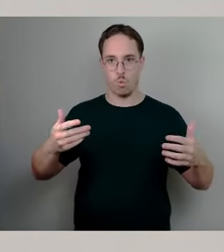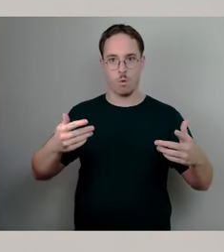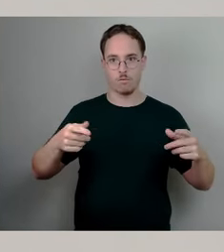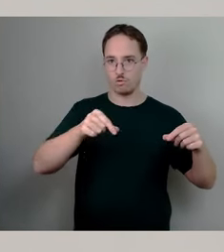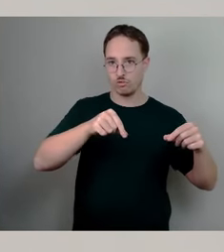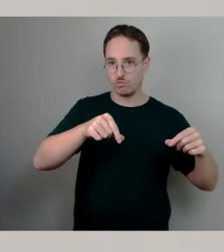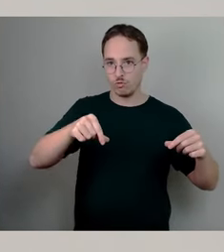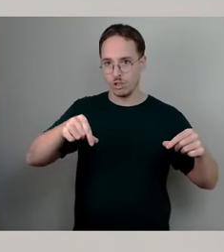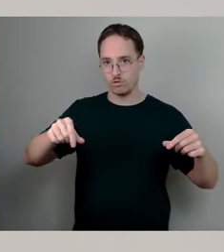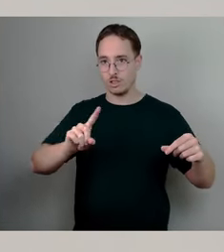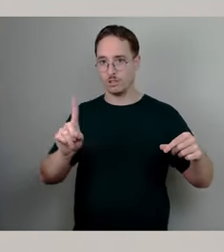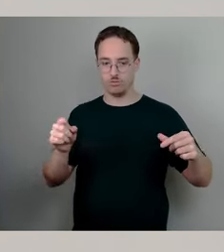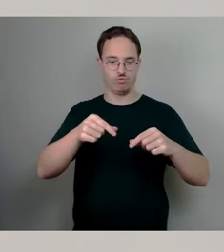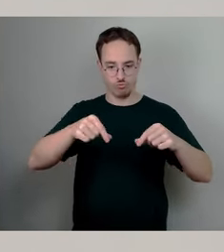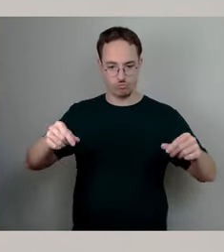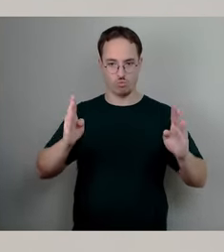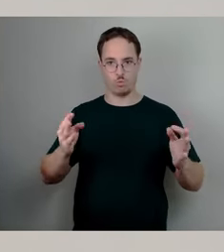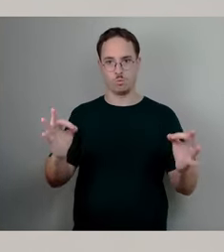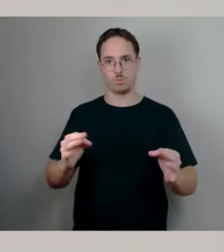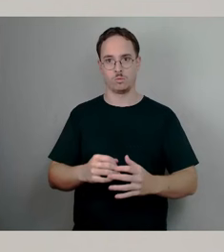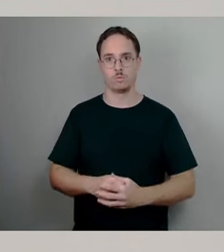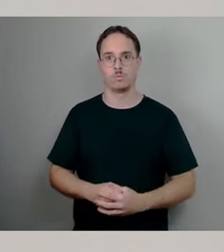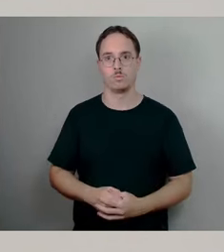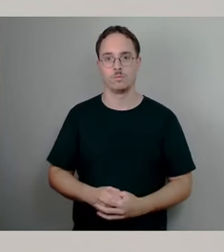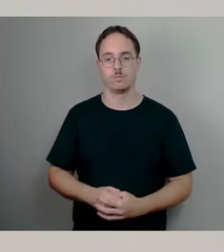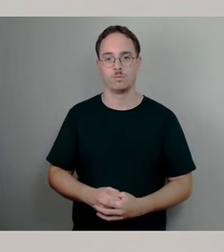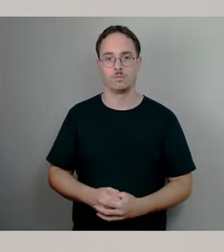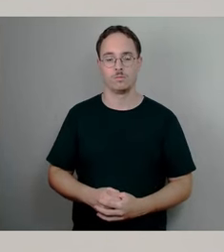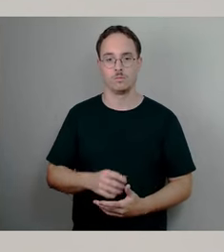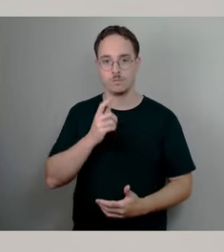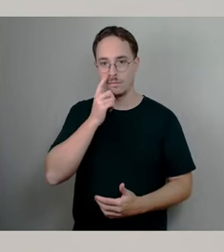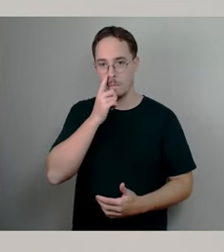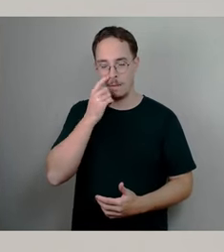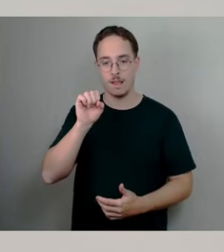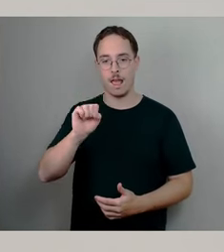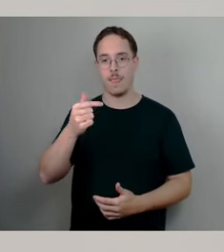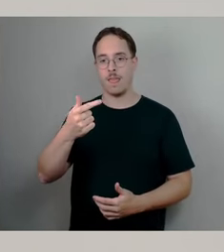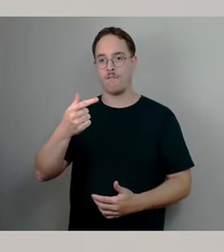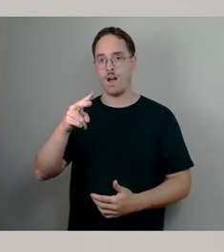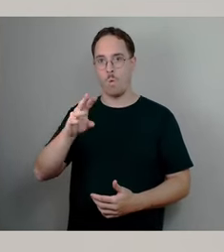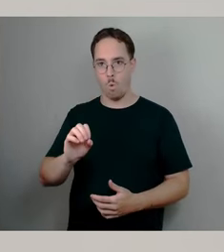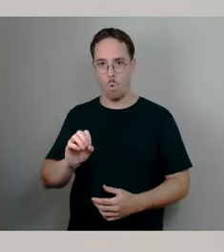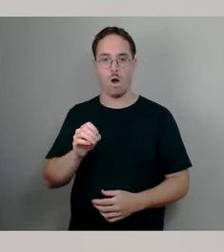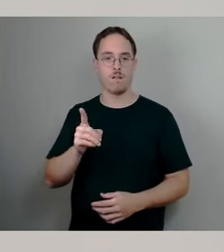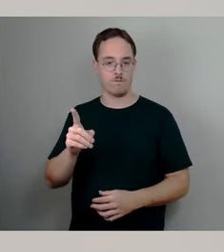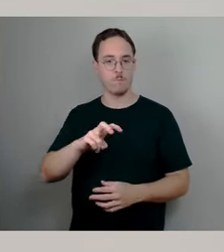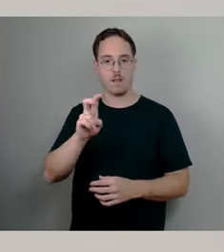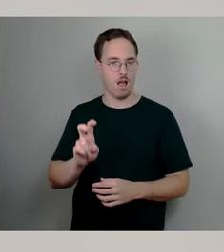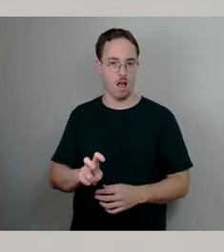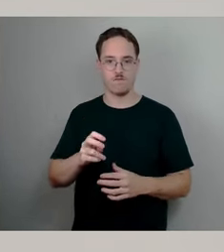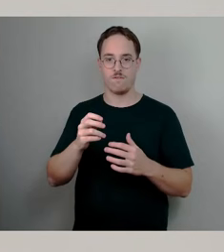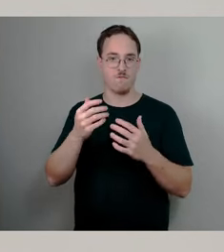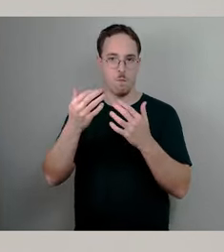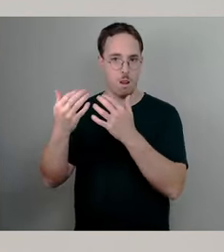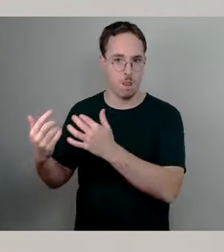Es ist so, dass nach dem Geltenden Recht, also der StVO, § 35 Absatz 6, Fahrzeuge, die den Bau, der Unterhaltung